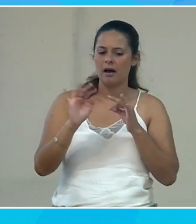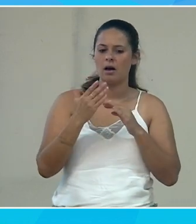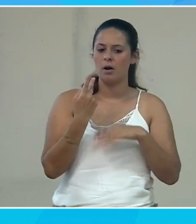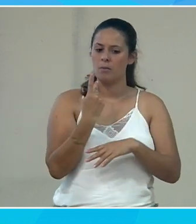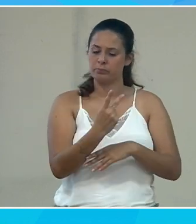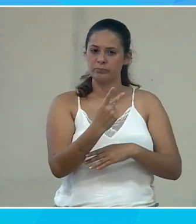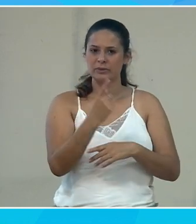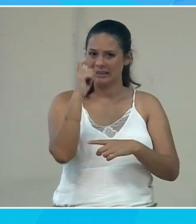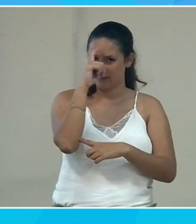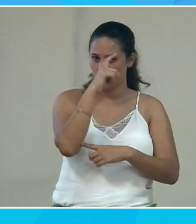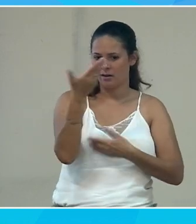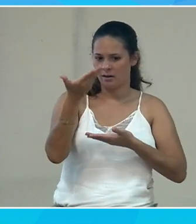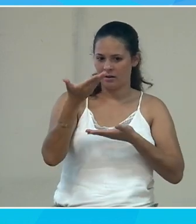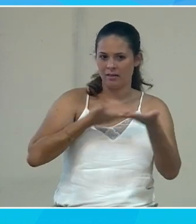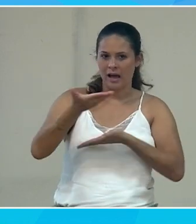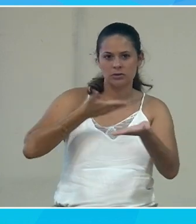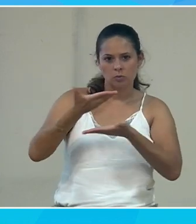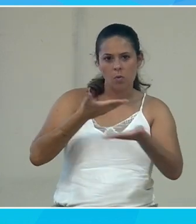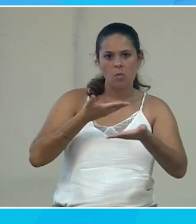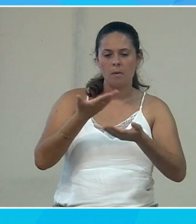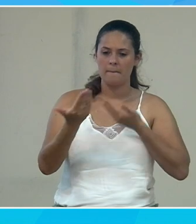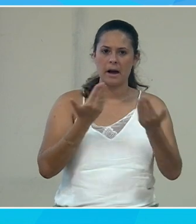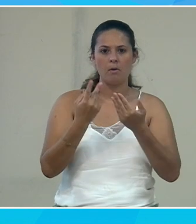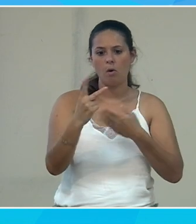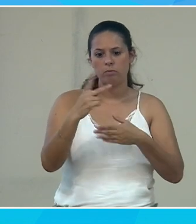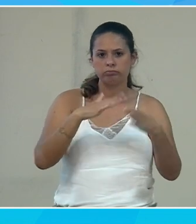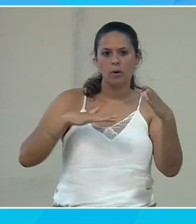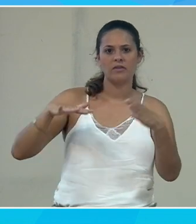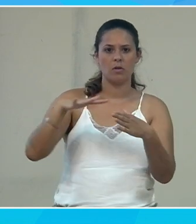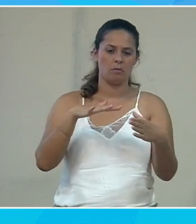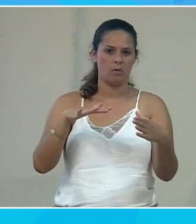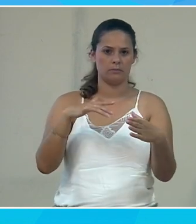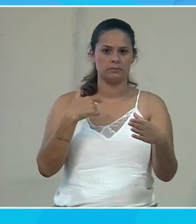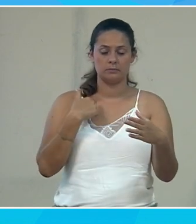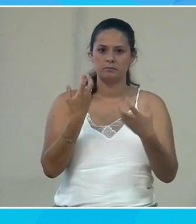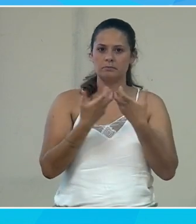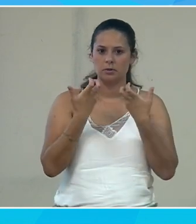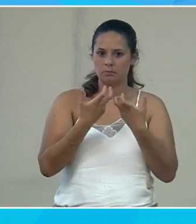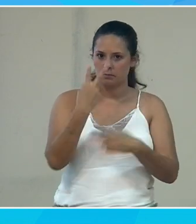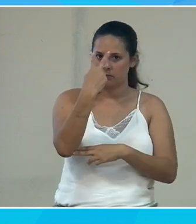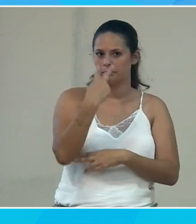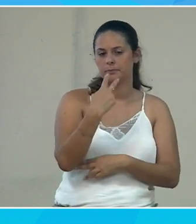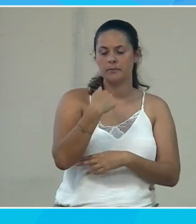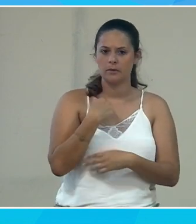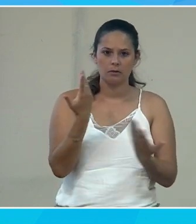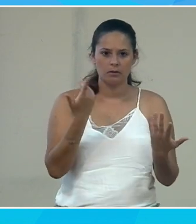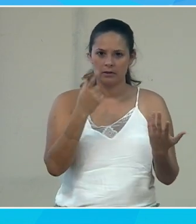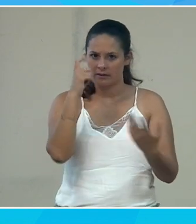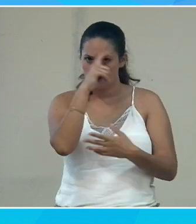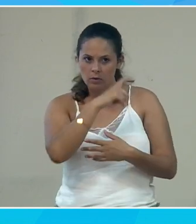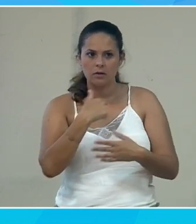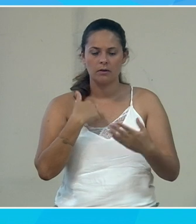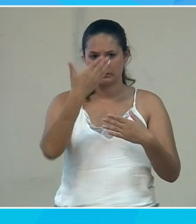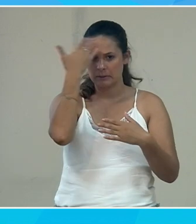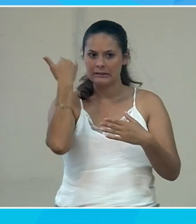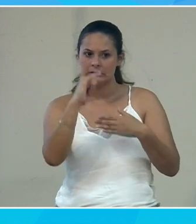individu par rapport à son environnement. Donc, effectivement, si je suis non-voyant, je vais peut-être avoir du mal à interagir parce que je ne sais pas si la personne est près ou